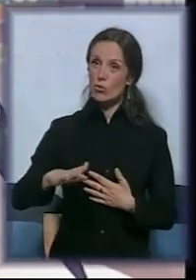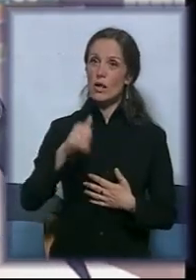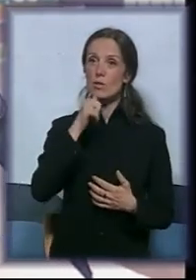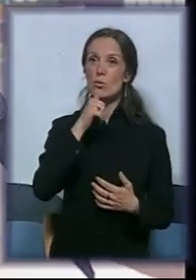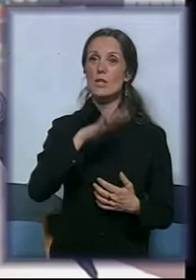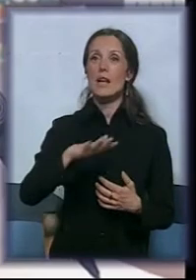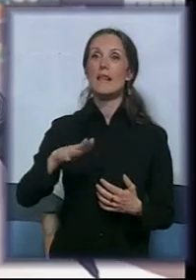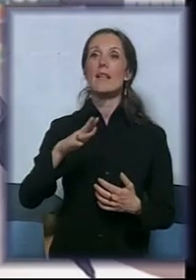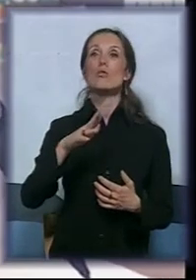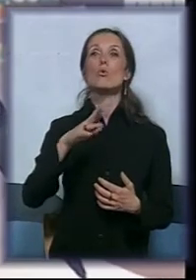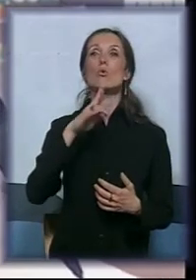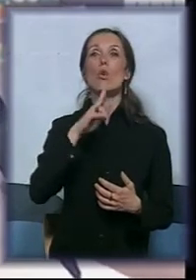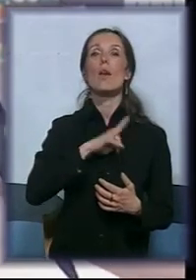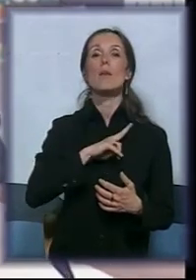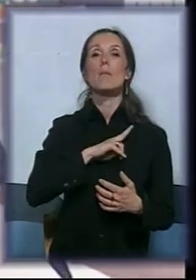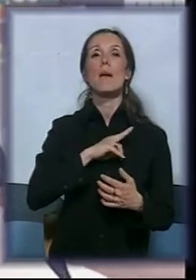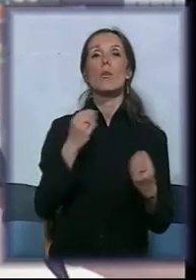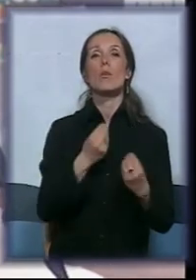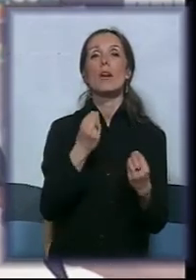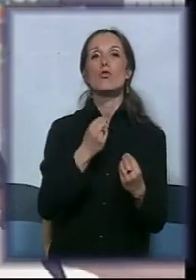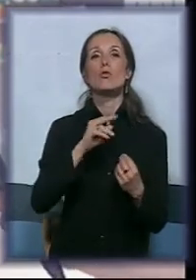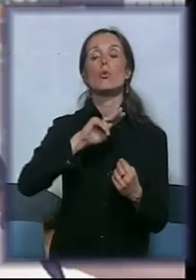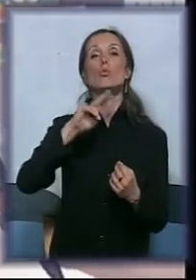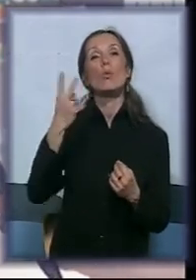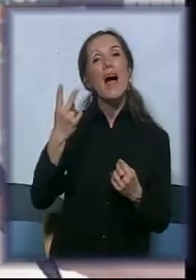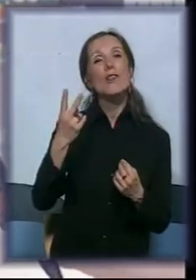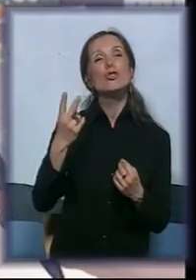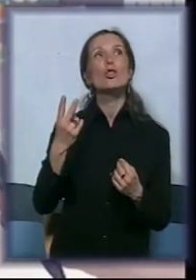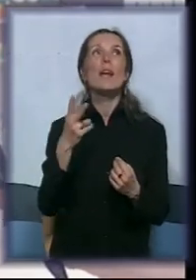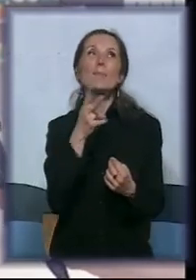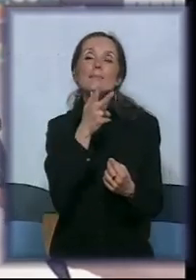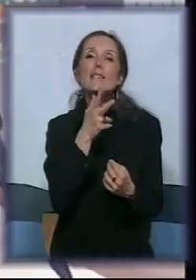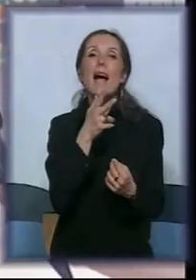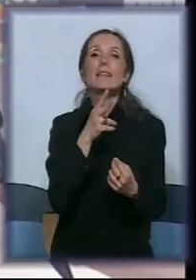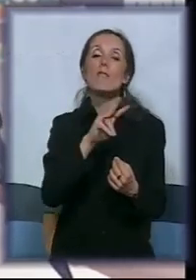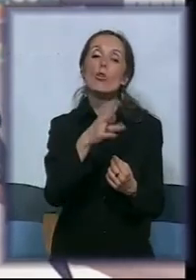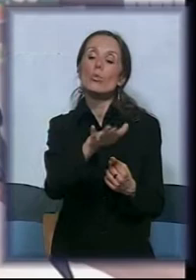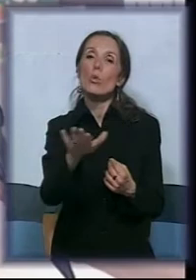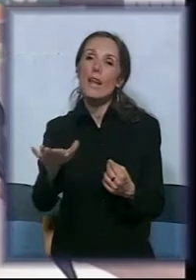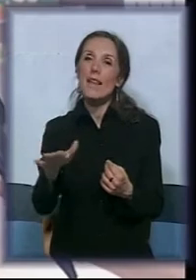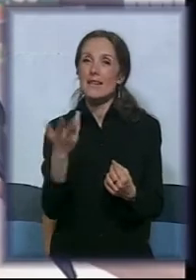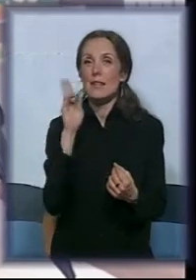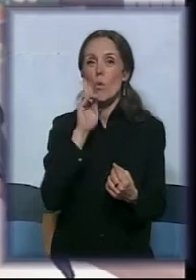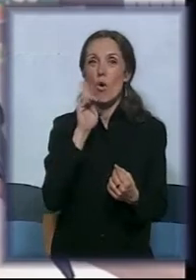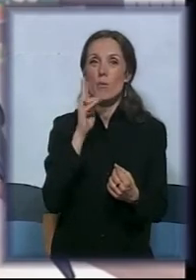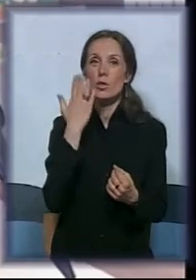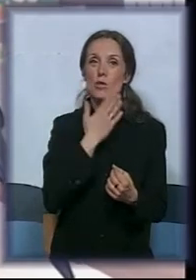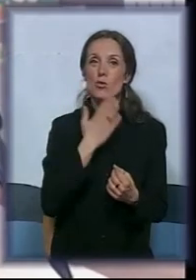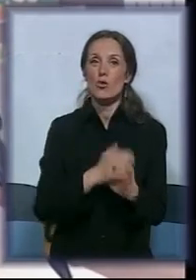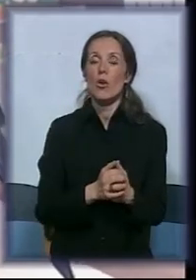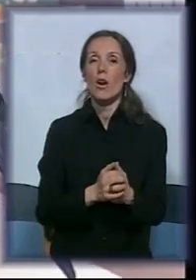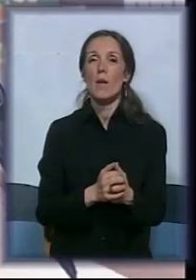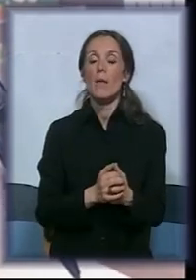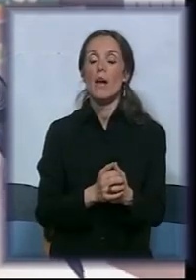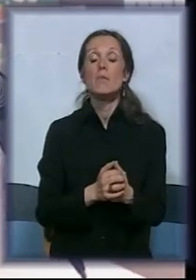prosto nešto drugačije zahteve od ostale dece koje su u okruženju, u običnim školama. U tom smislu,